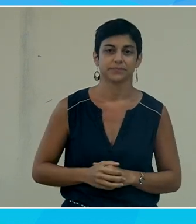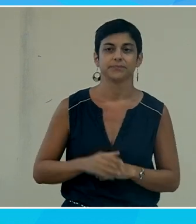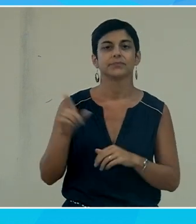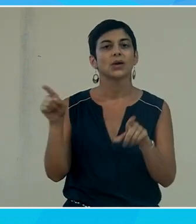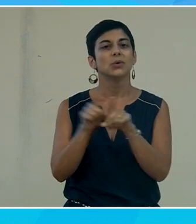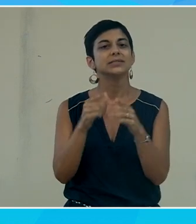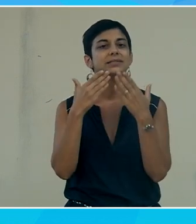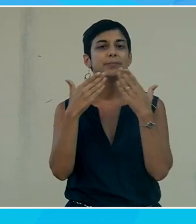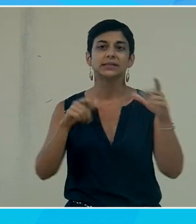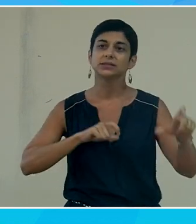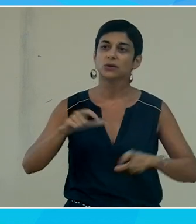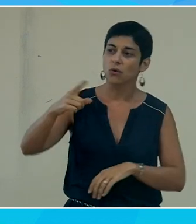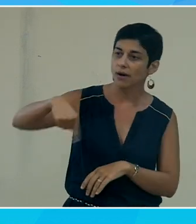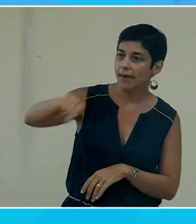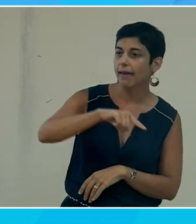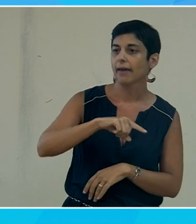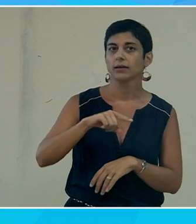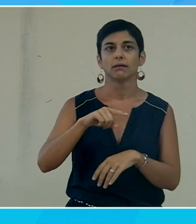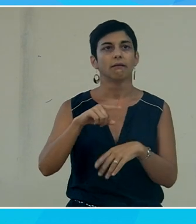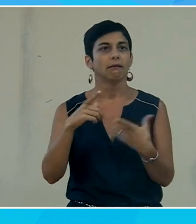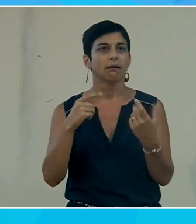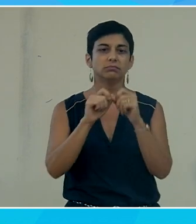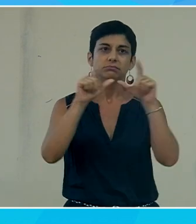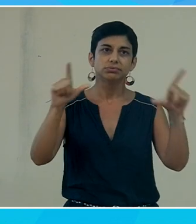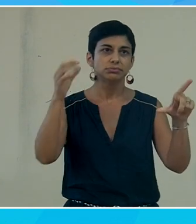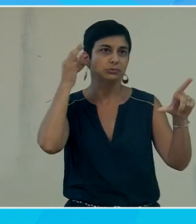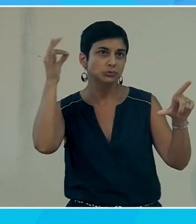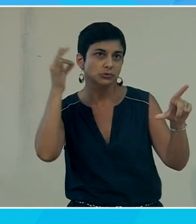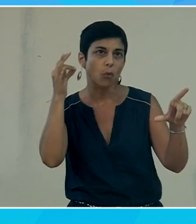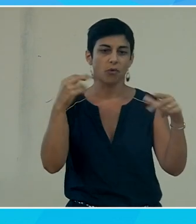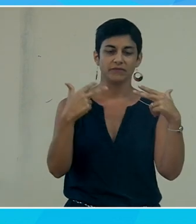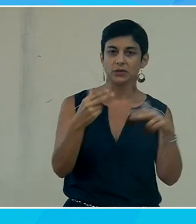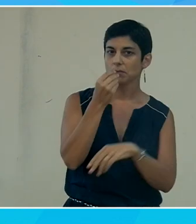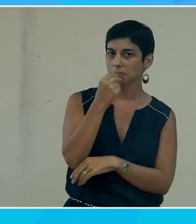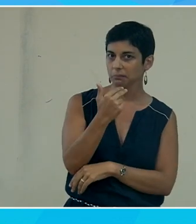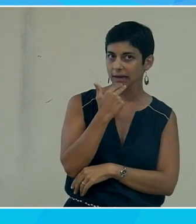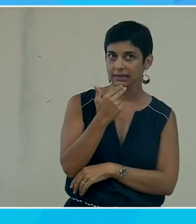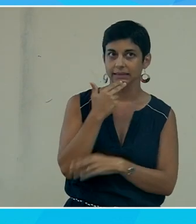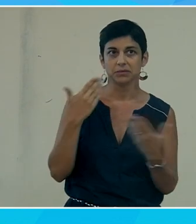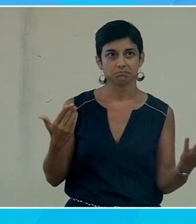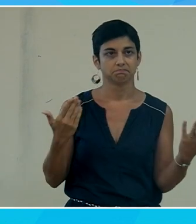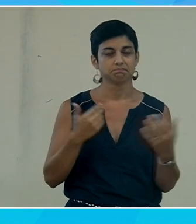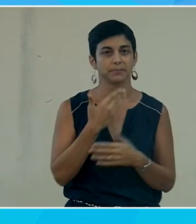remerciement évidemment à tous les collègues qui ont fait que l'image et le son étaient ce qu'elles étaient aujourd'hui et